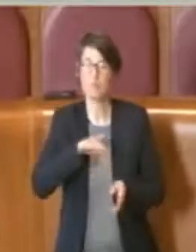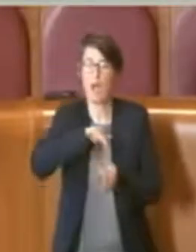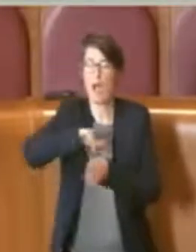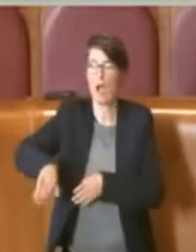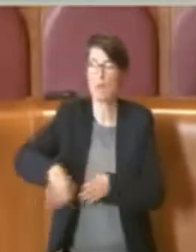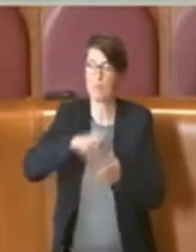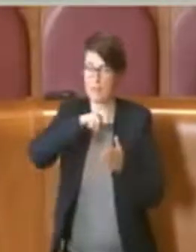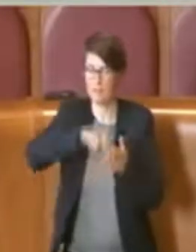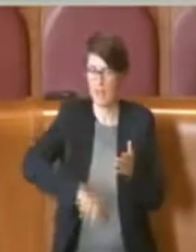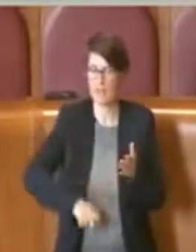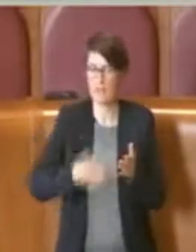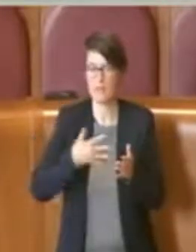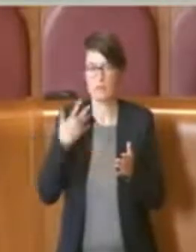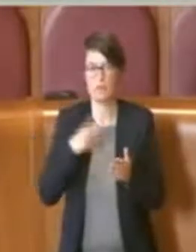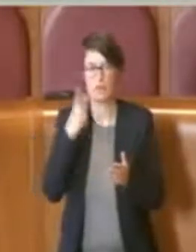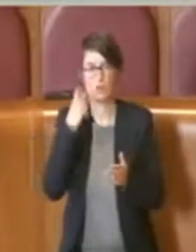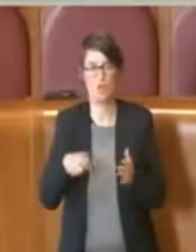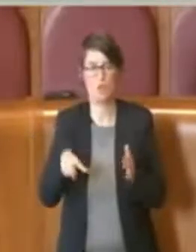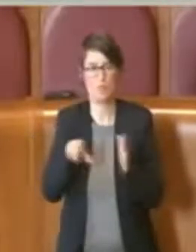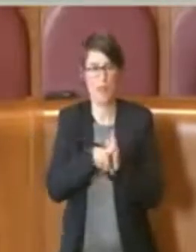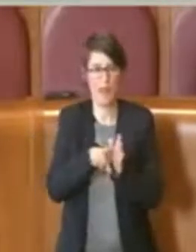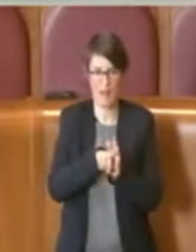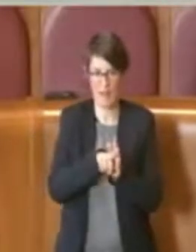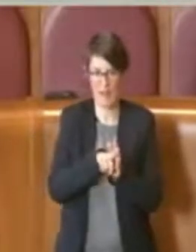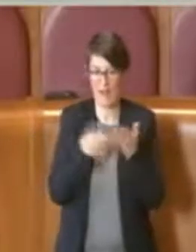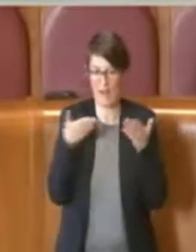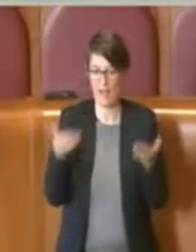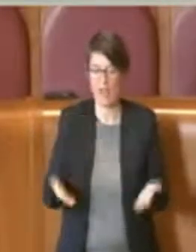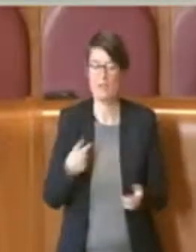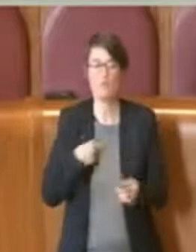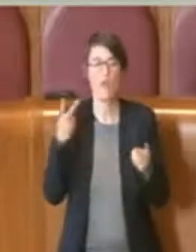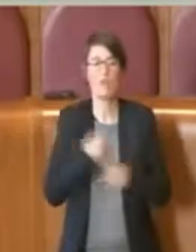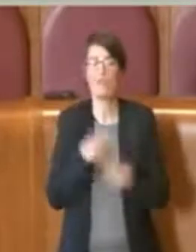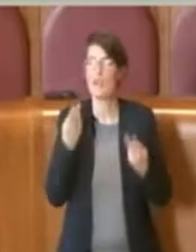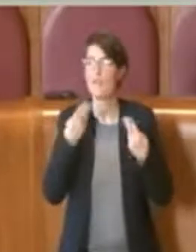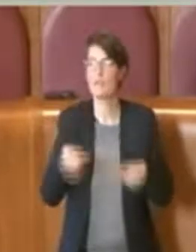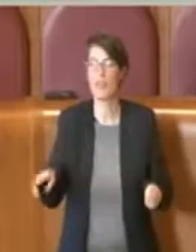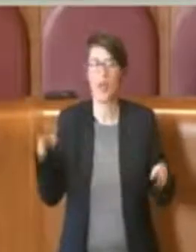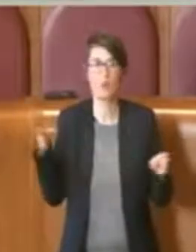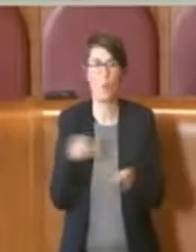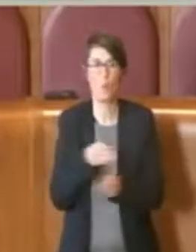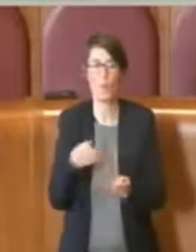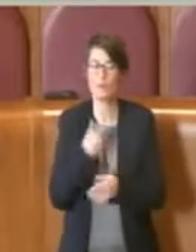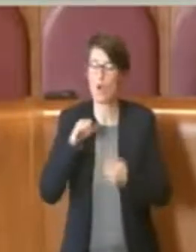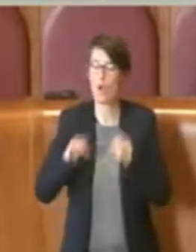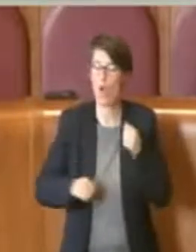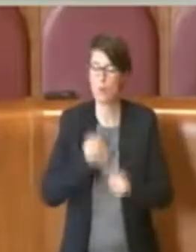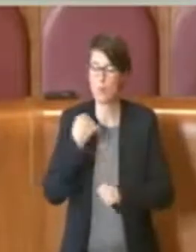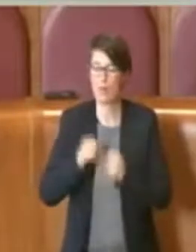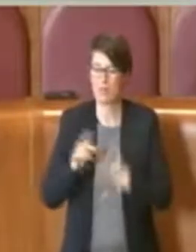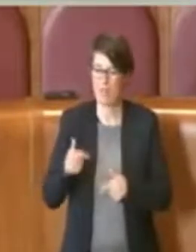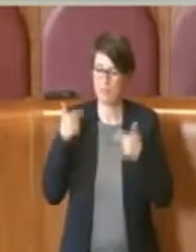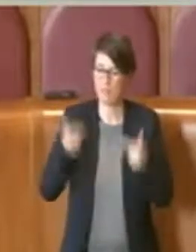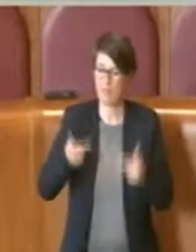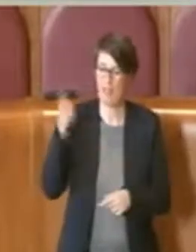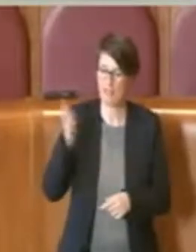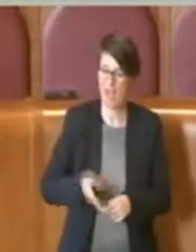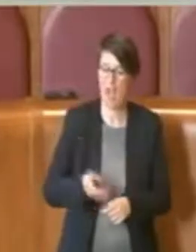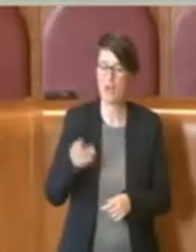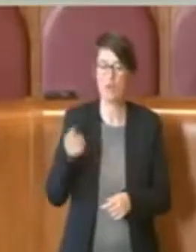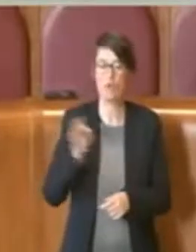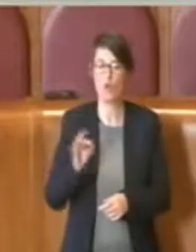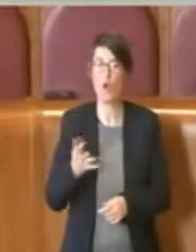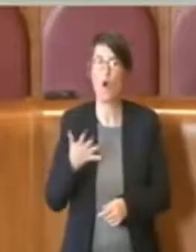sanzioni previste dalle leggi e dai regolamenti vigenti, è vietato qualsiasi comportamento doloso o colposo che